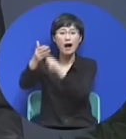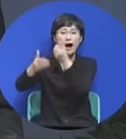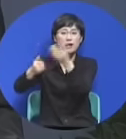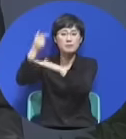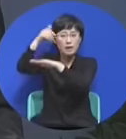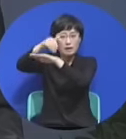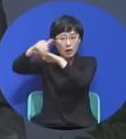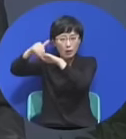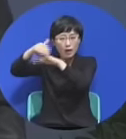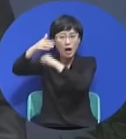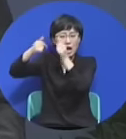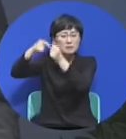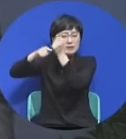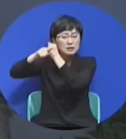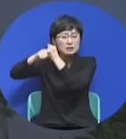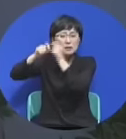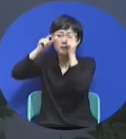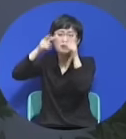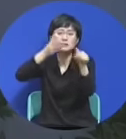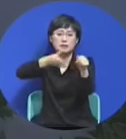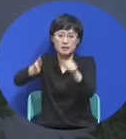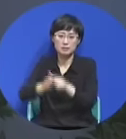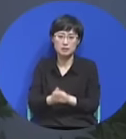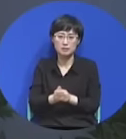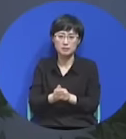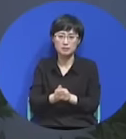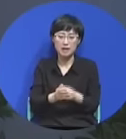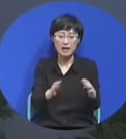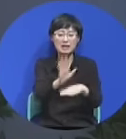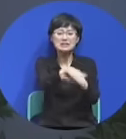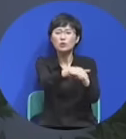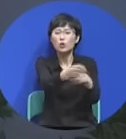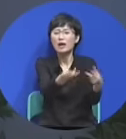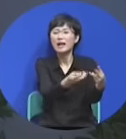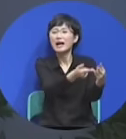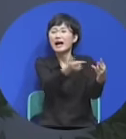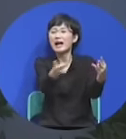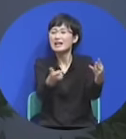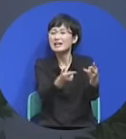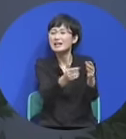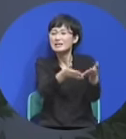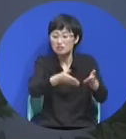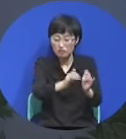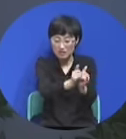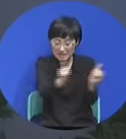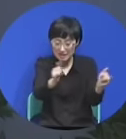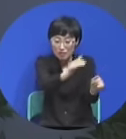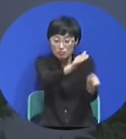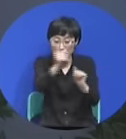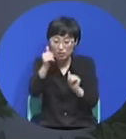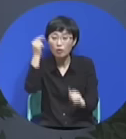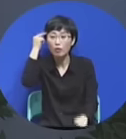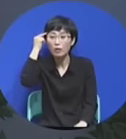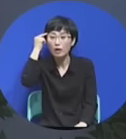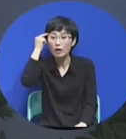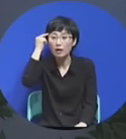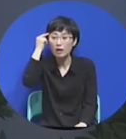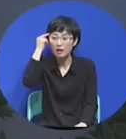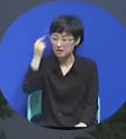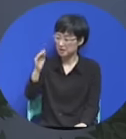음성을 음성을 들어야 들어야 돼요 돼요 왜 갈릴리 사람들을 부르셨냐 바리세인 가지고는 안되니까